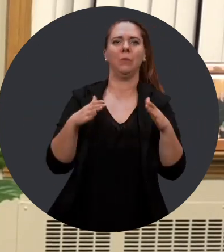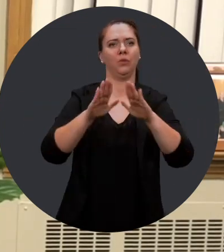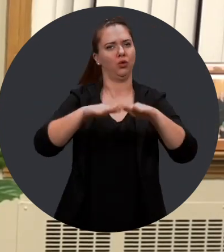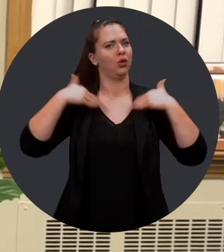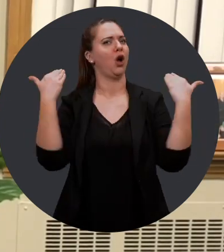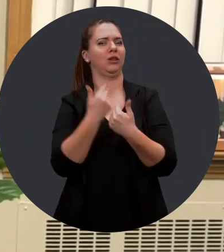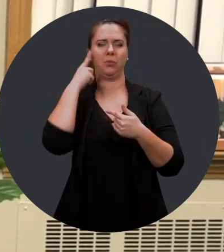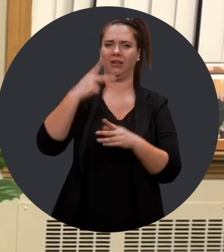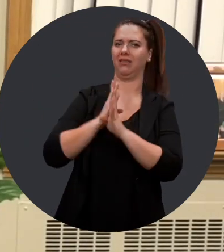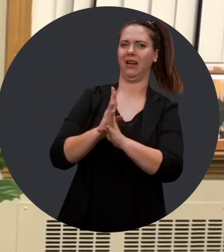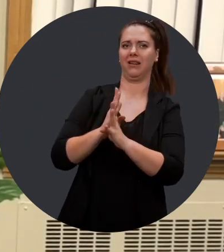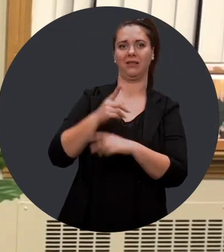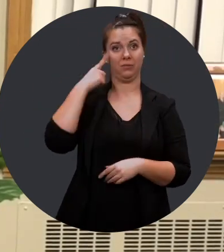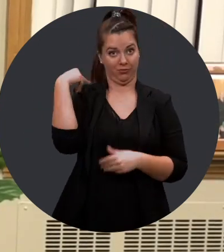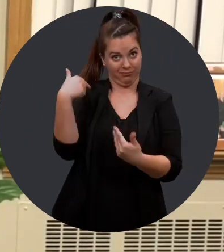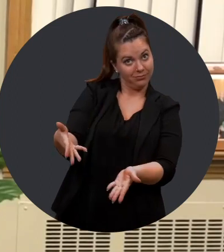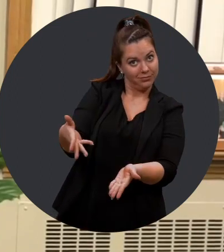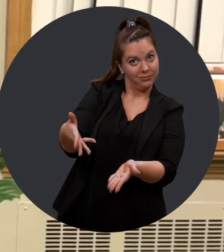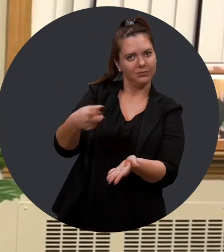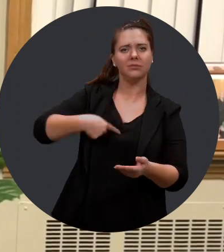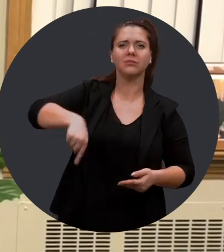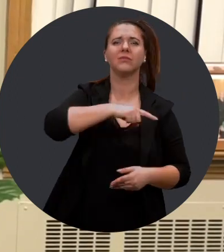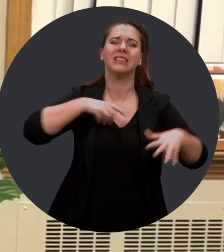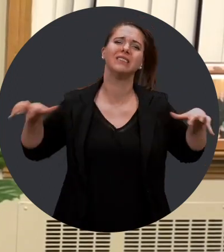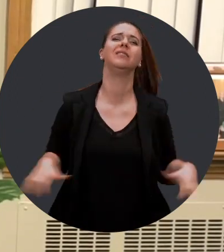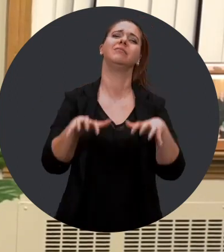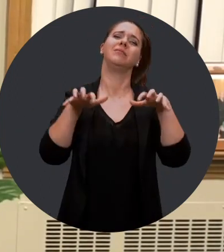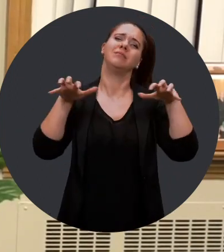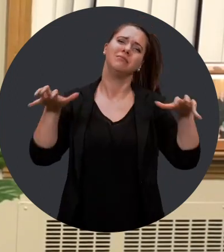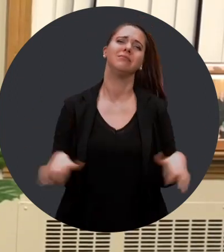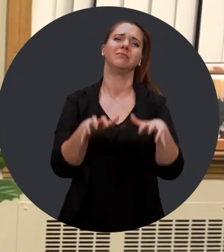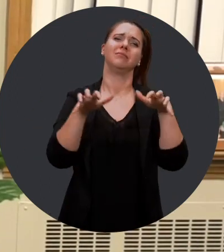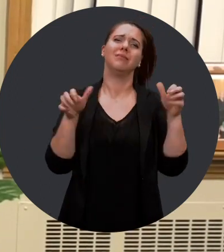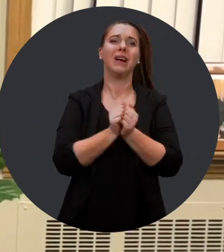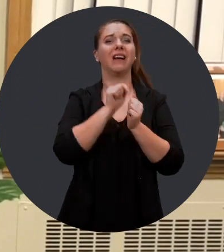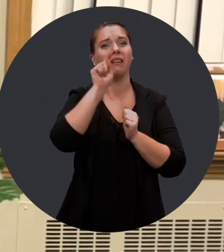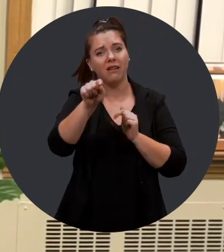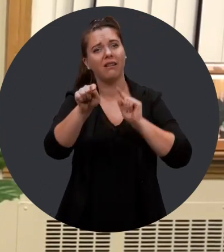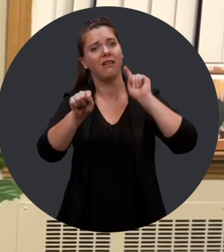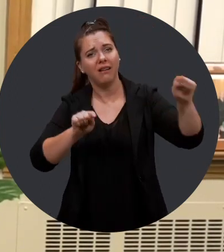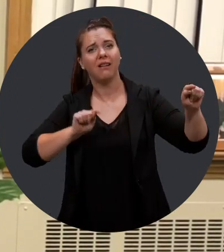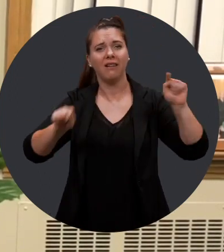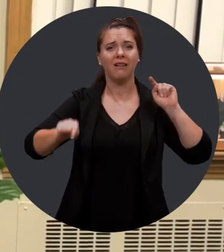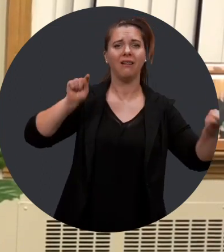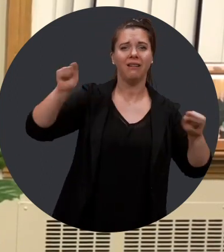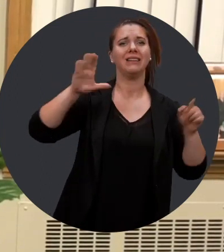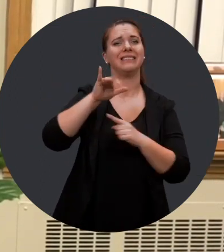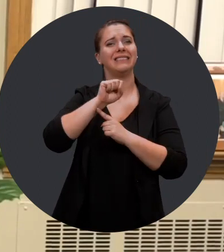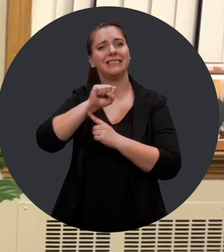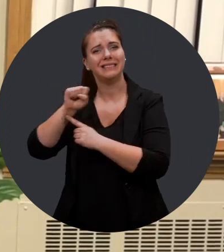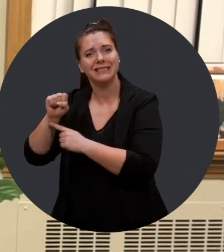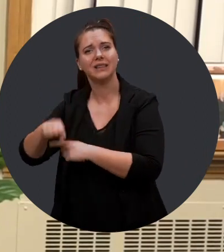clientèle. Pour ce faire, nous avons travaillé main dans la main avec les intervenants du milieu, du CISSS en